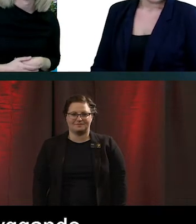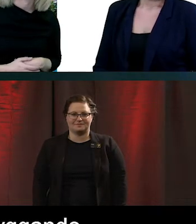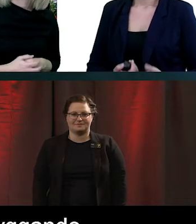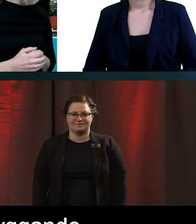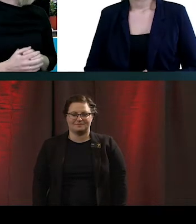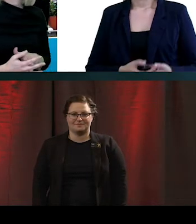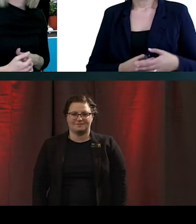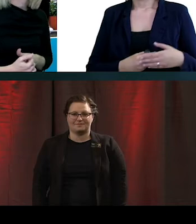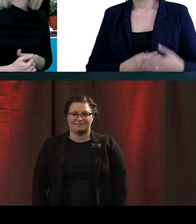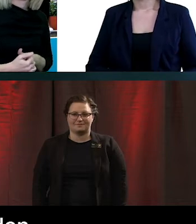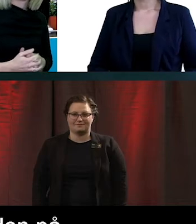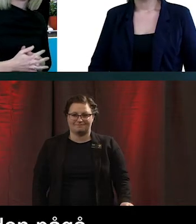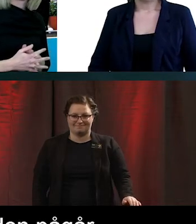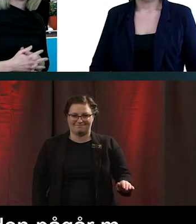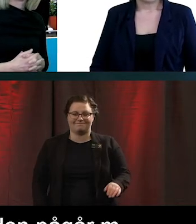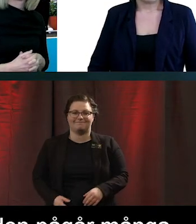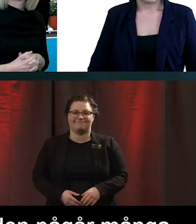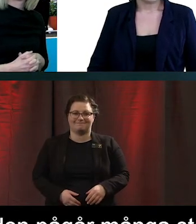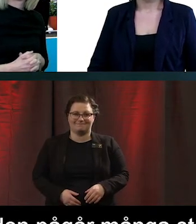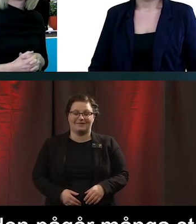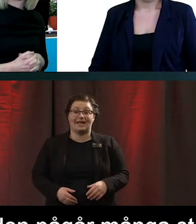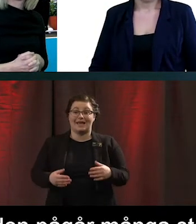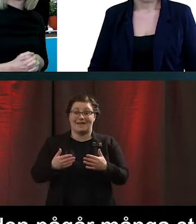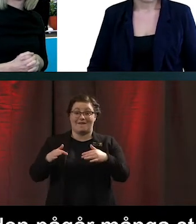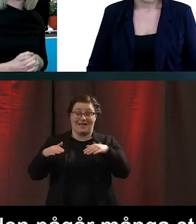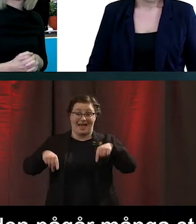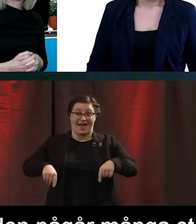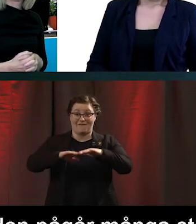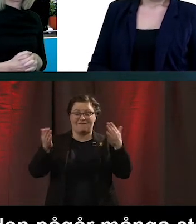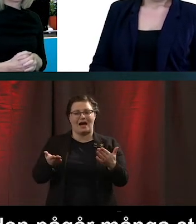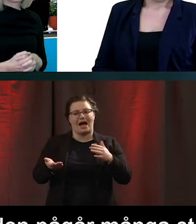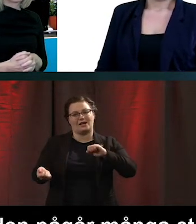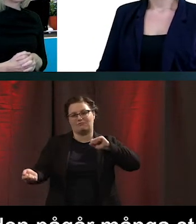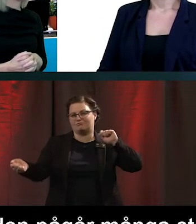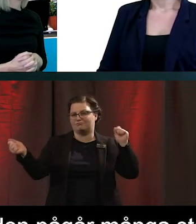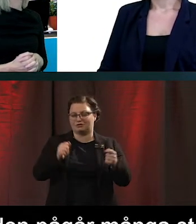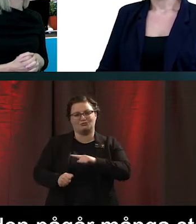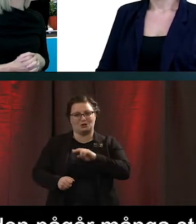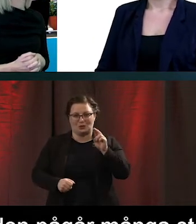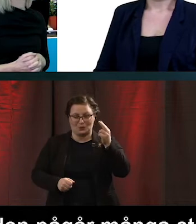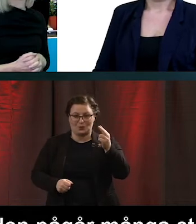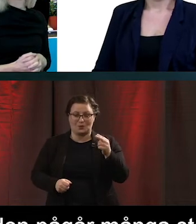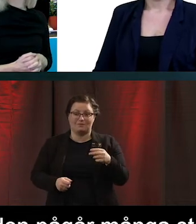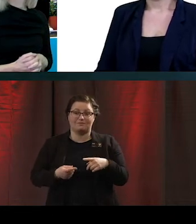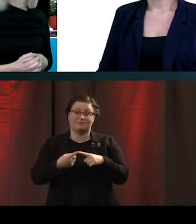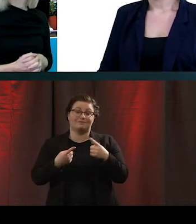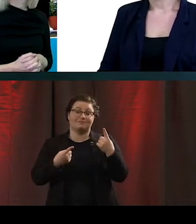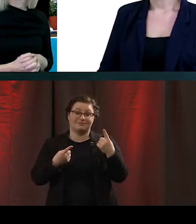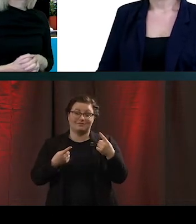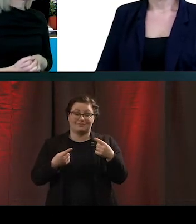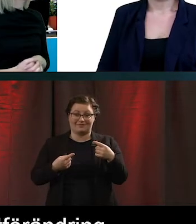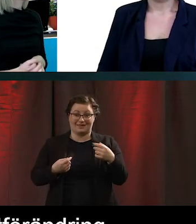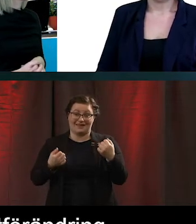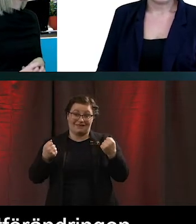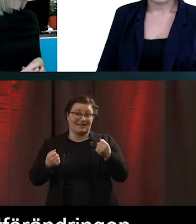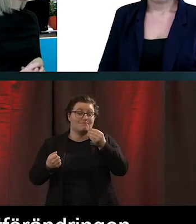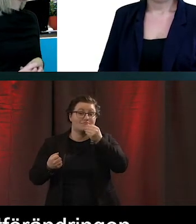I världen så pågår ju många stora förändringar just nu. Bland annat så har vi klimatförändringen. Vi har den